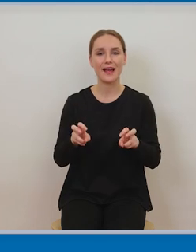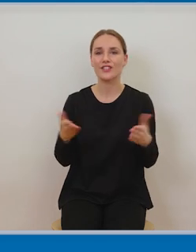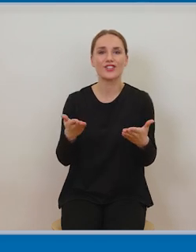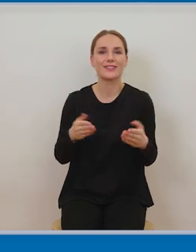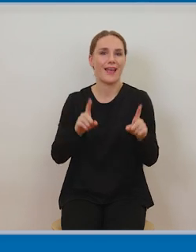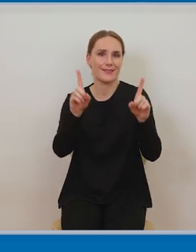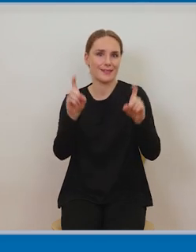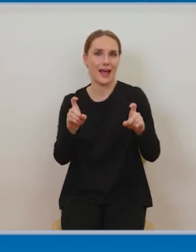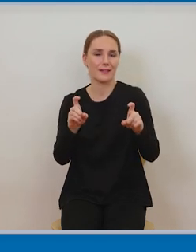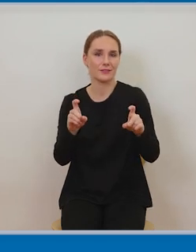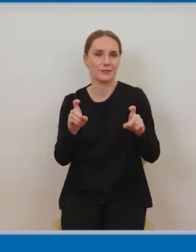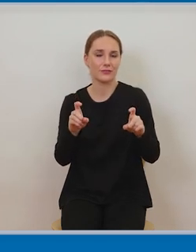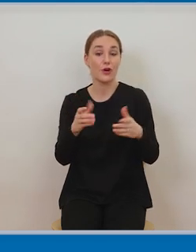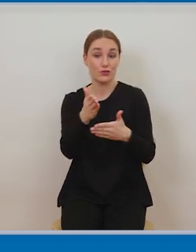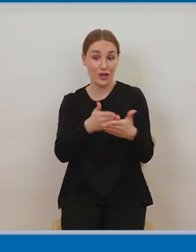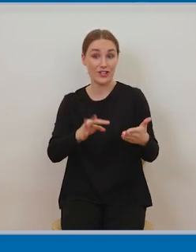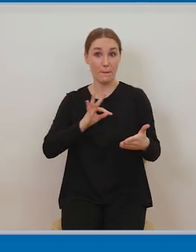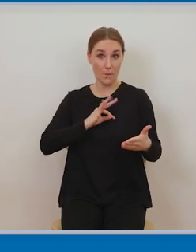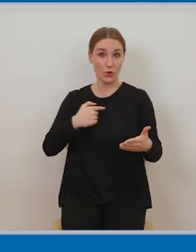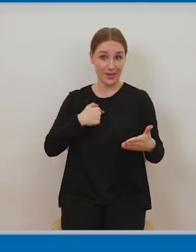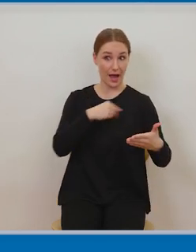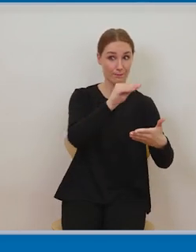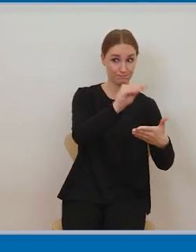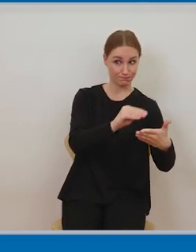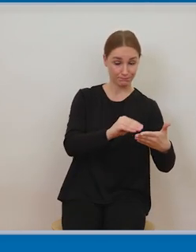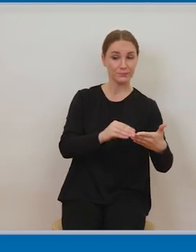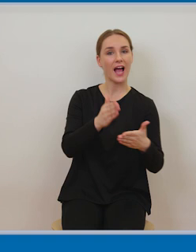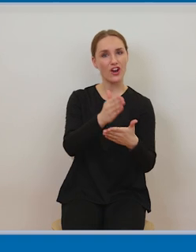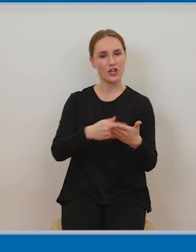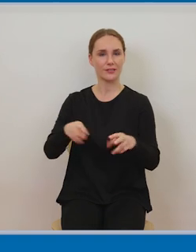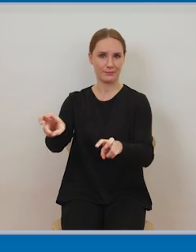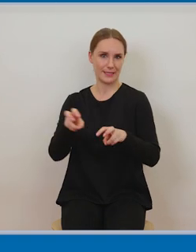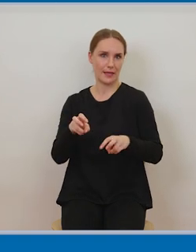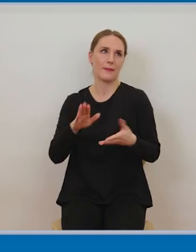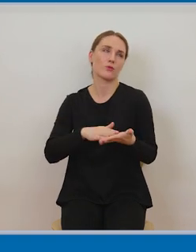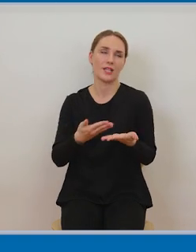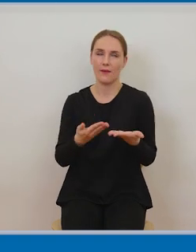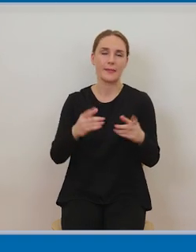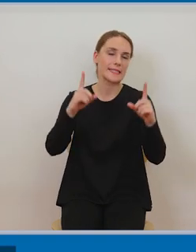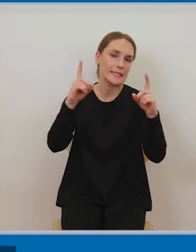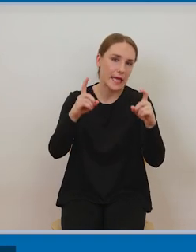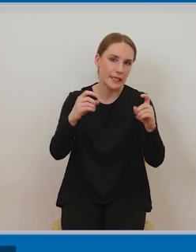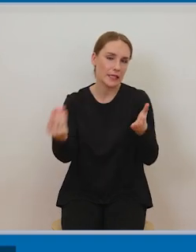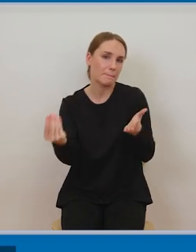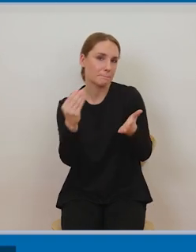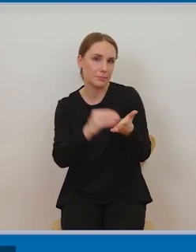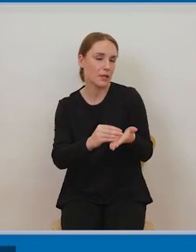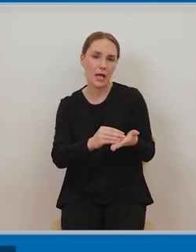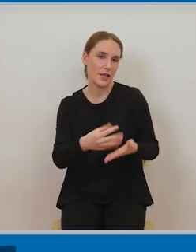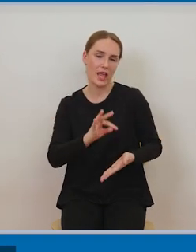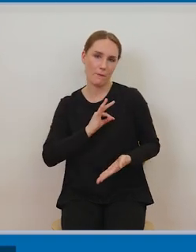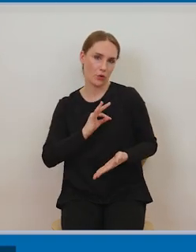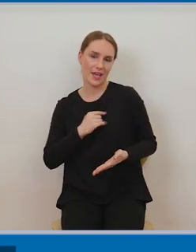chodzi oczywiście o te utwory wyrażone słowem taką formułą jest znak cytowania prawda cudzysłów które